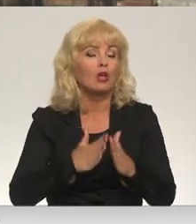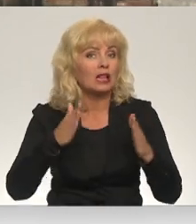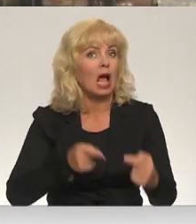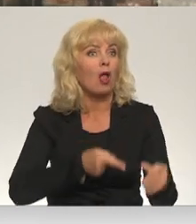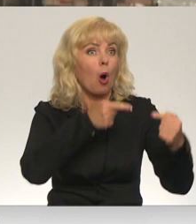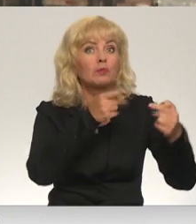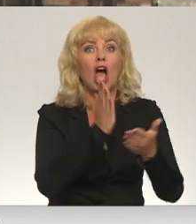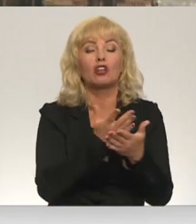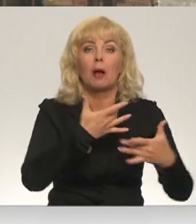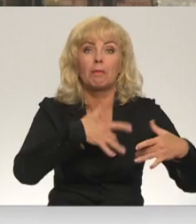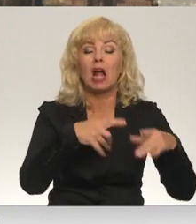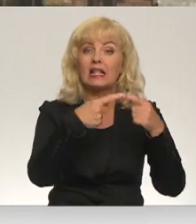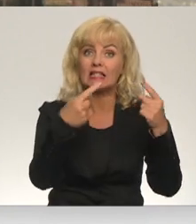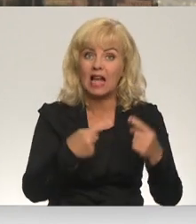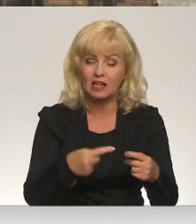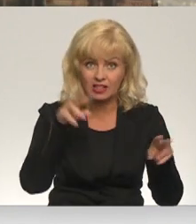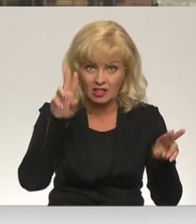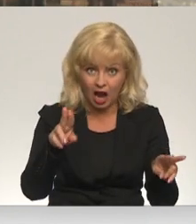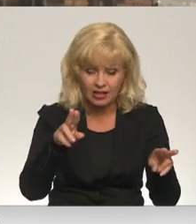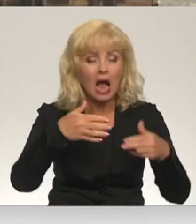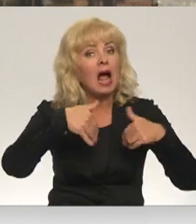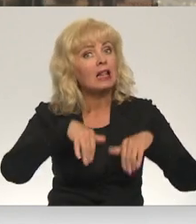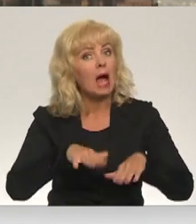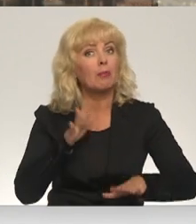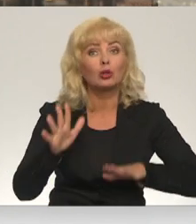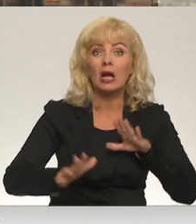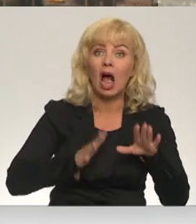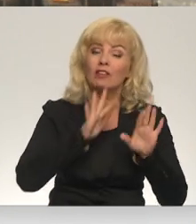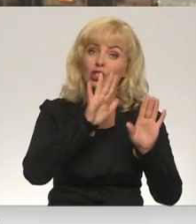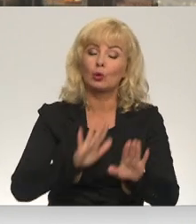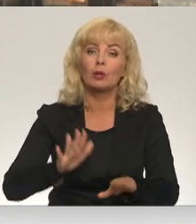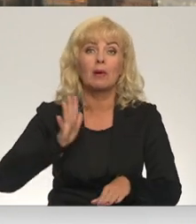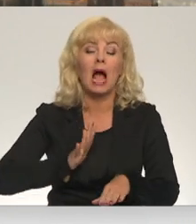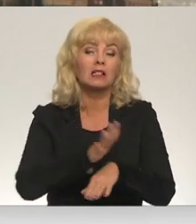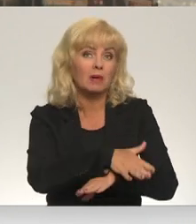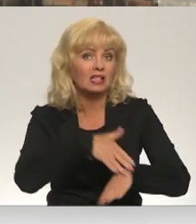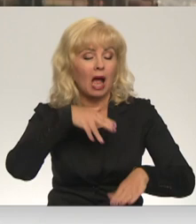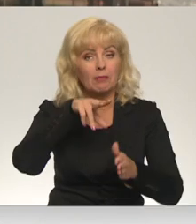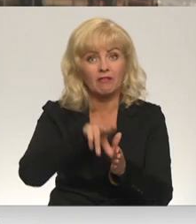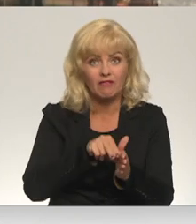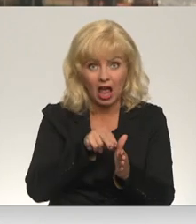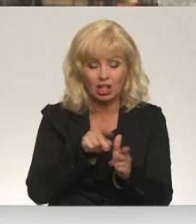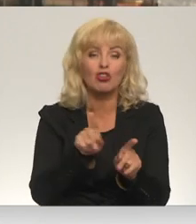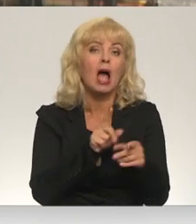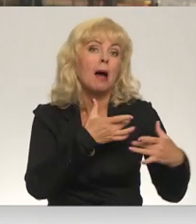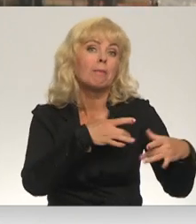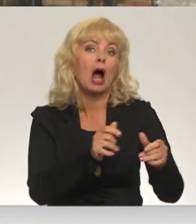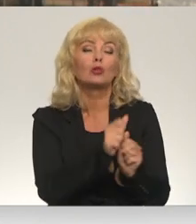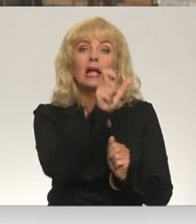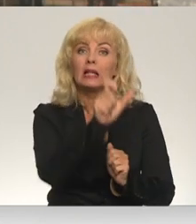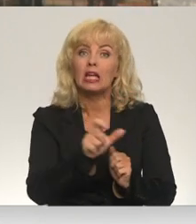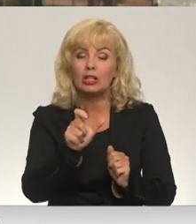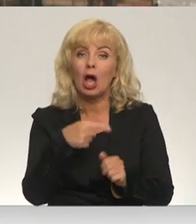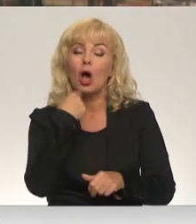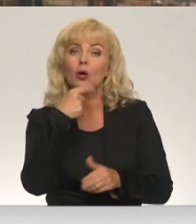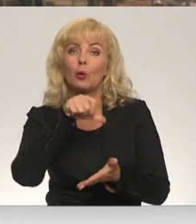esošā partija saskaņa. Tajā tika lemts gan par gatavošanos rudenīga ēdāmajām sājums vēlēšanām, gan arī partijas līderu runās